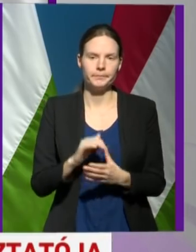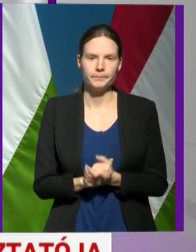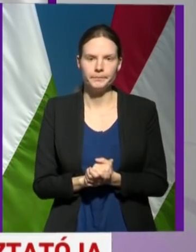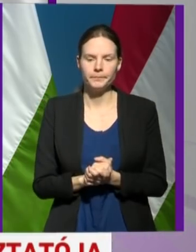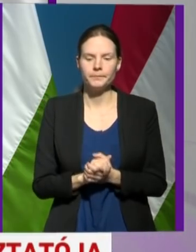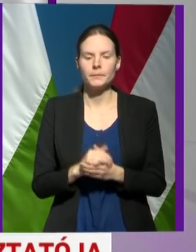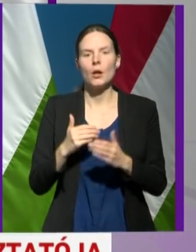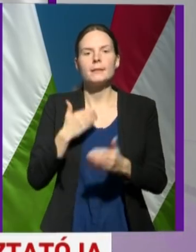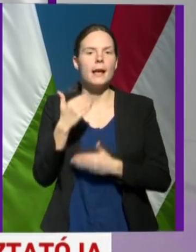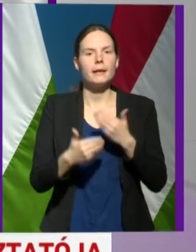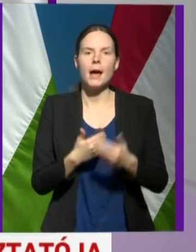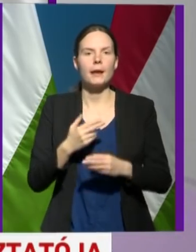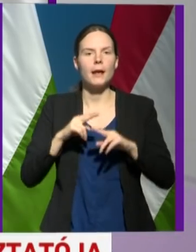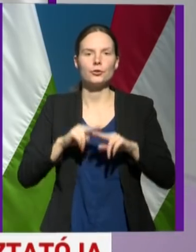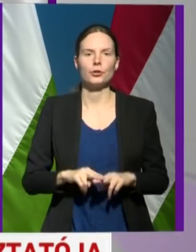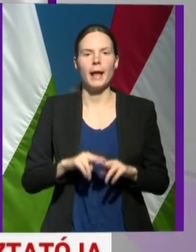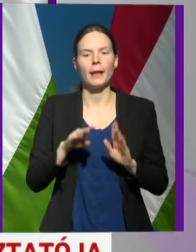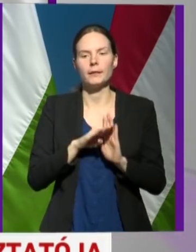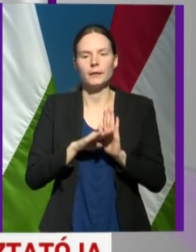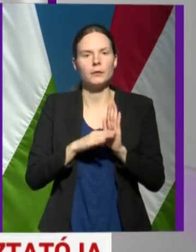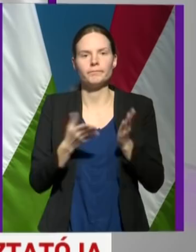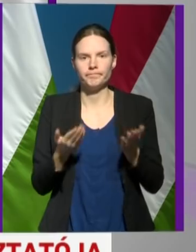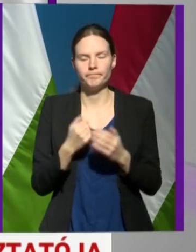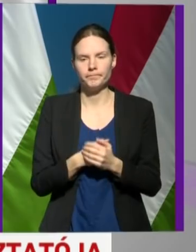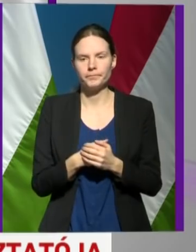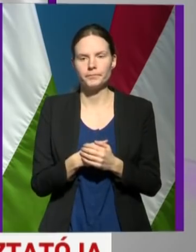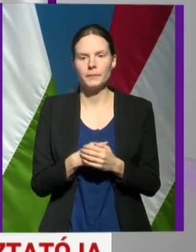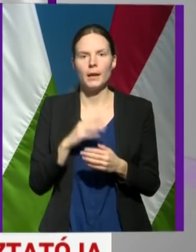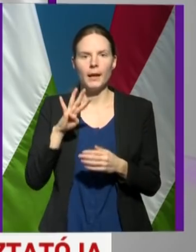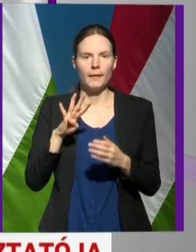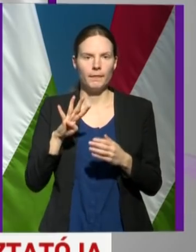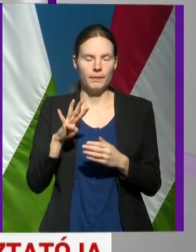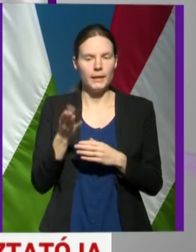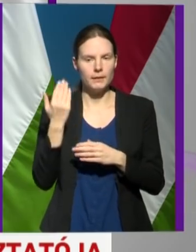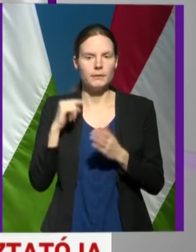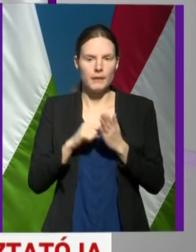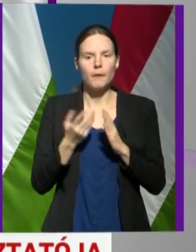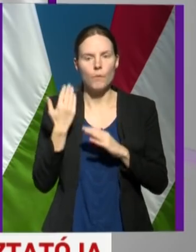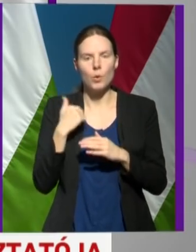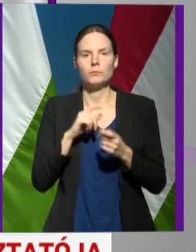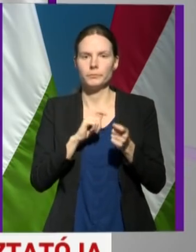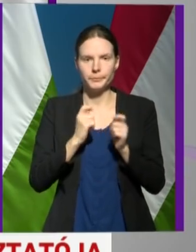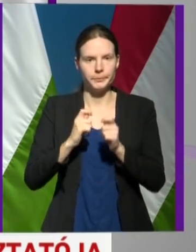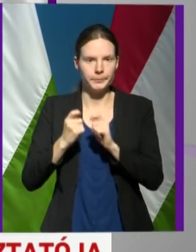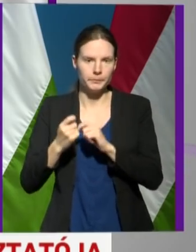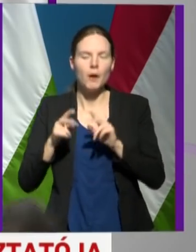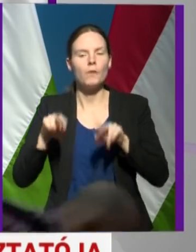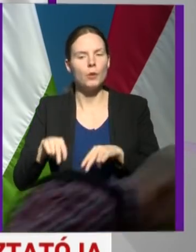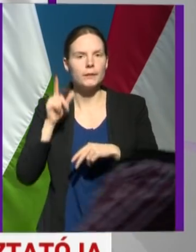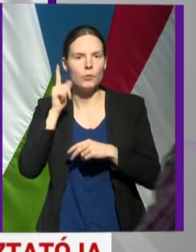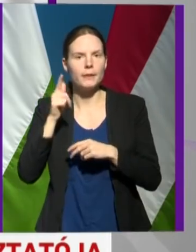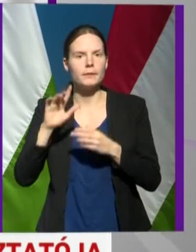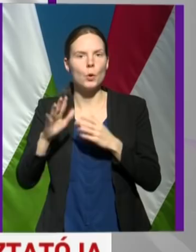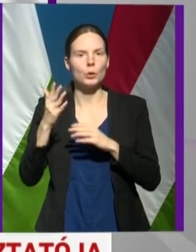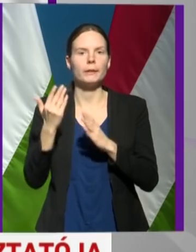eljárásrendünk. Az eljárásrendünk négyszer módosult, valószínűleg most ötödik alkalommal is még